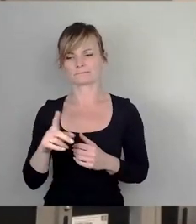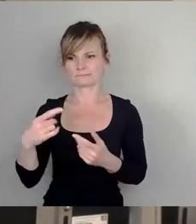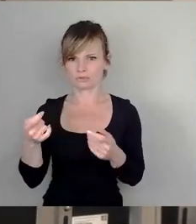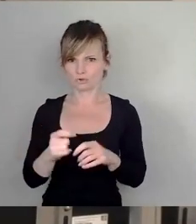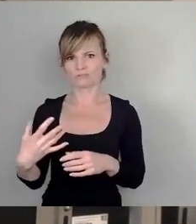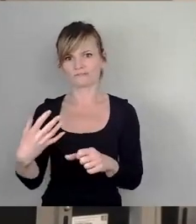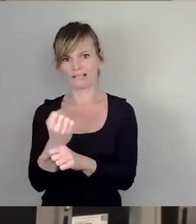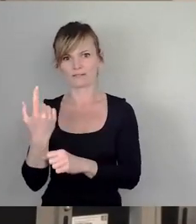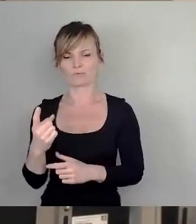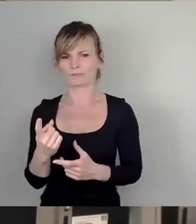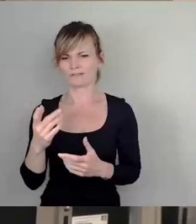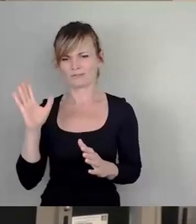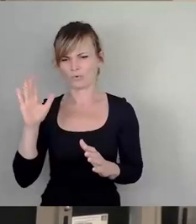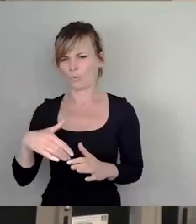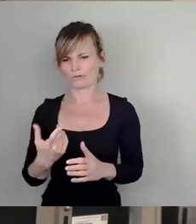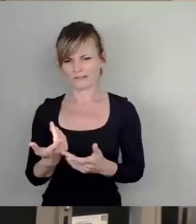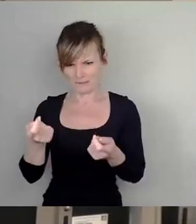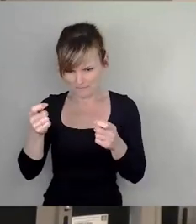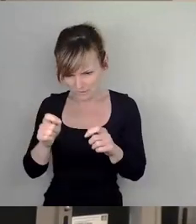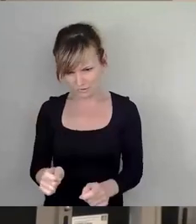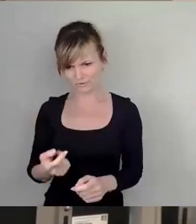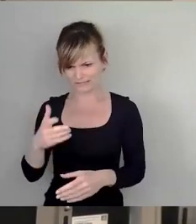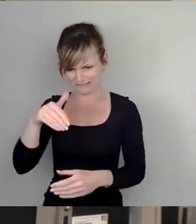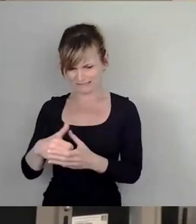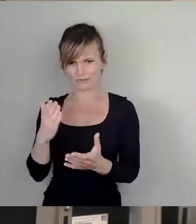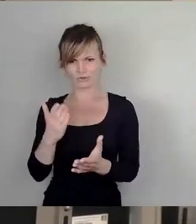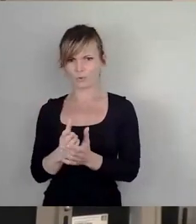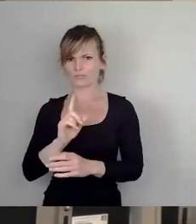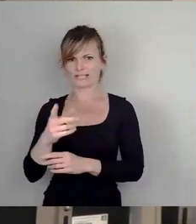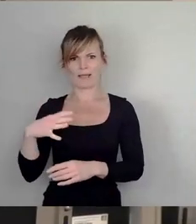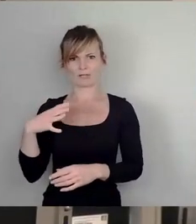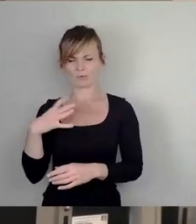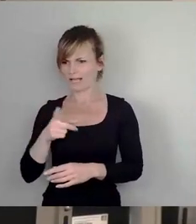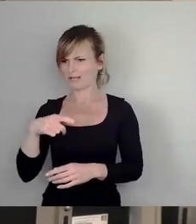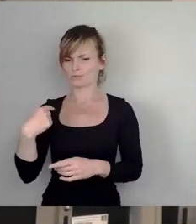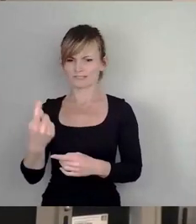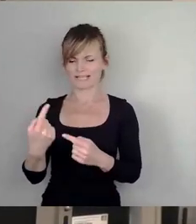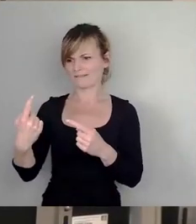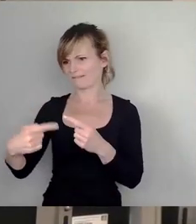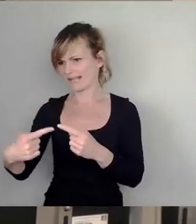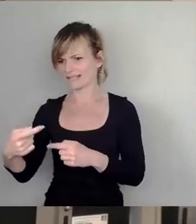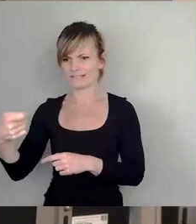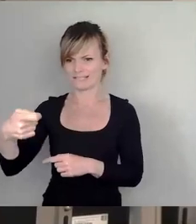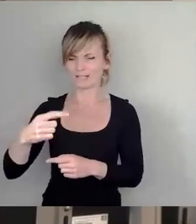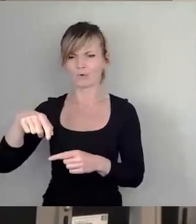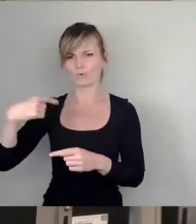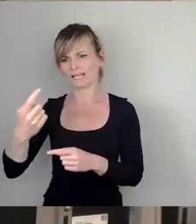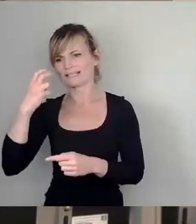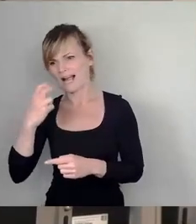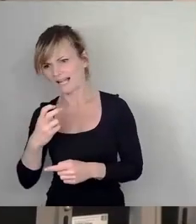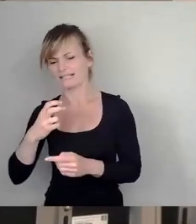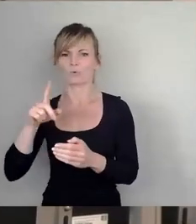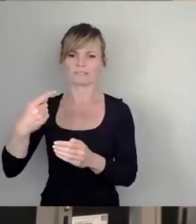Stadtrat gar nicht mehr aktuell. Und dann kriegt man sie nicht ausfinanziert und dann sind sie wirklich irgendwann komplett überholt. Und dann schreibt man sie fort und,